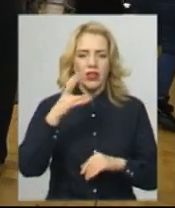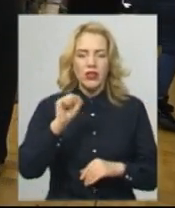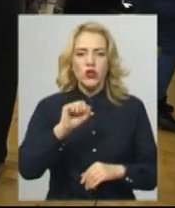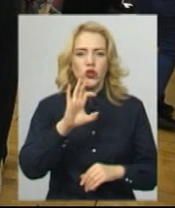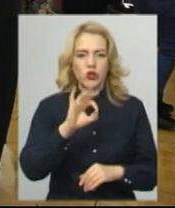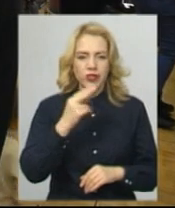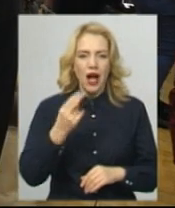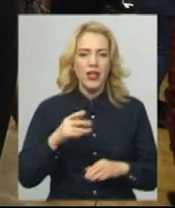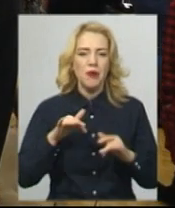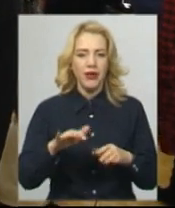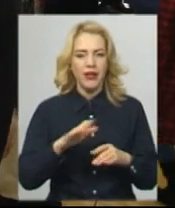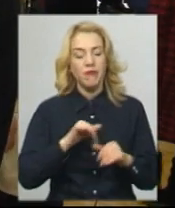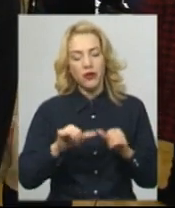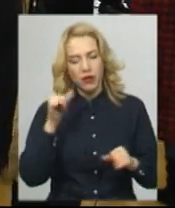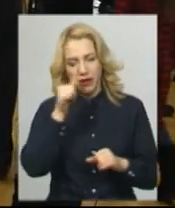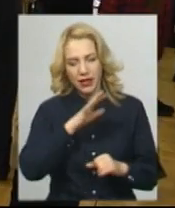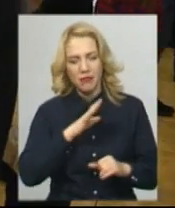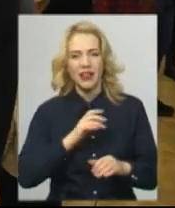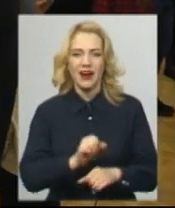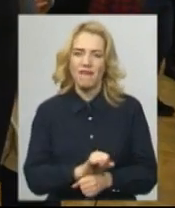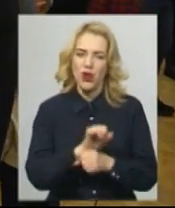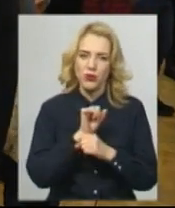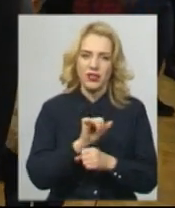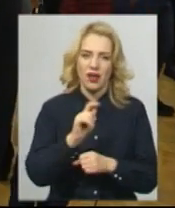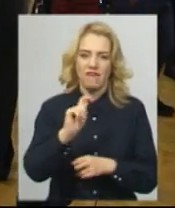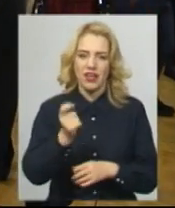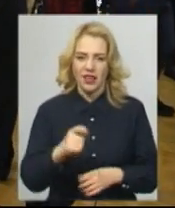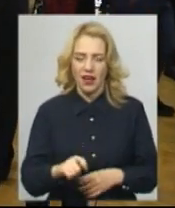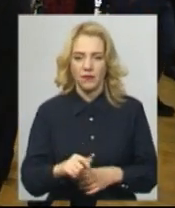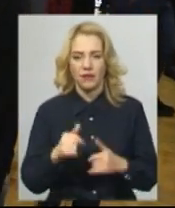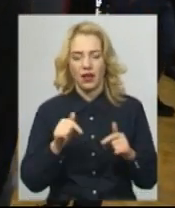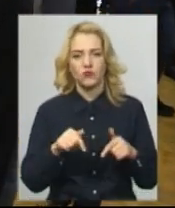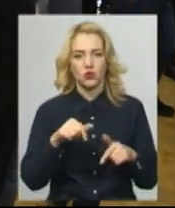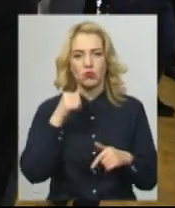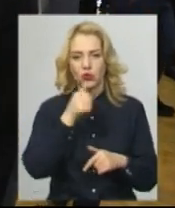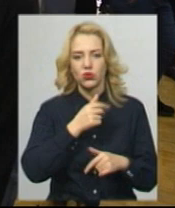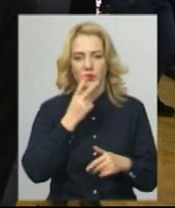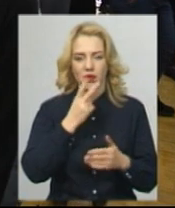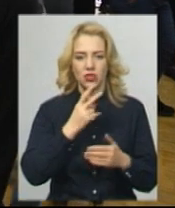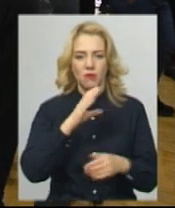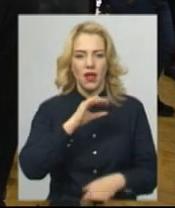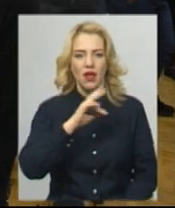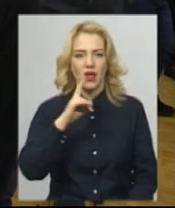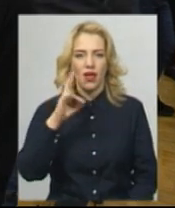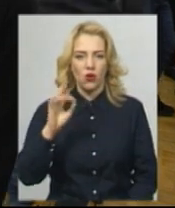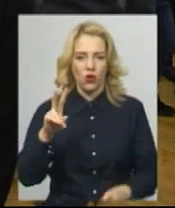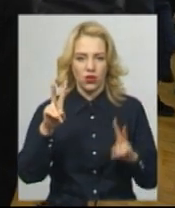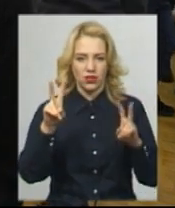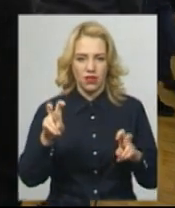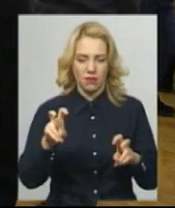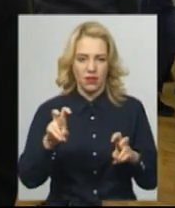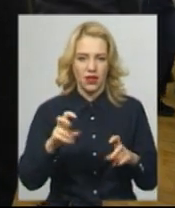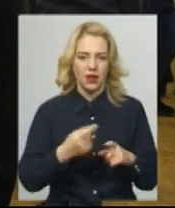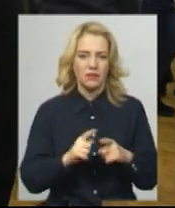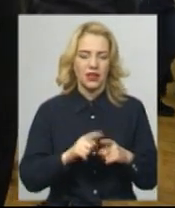минулі роки, теплореволюція, війна, цього року є екологічна тематика з Гретою Тунберг.